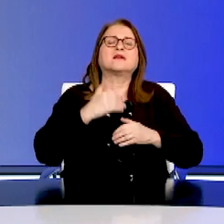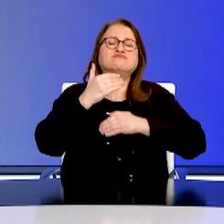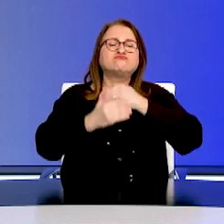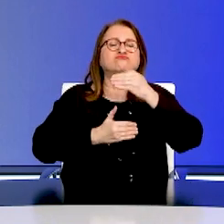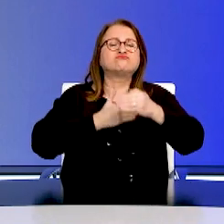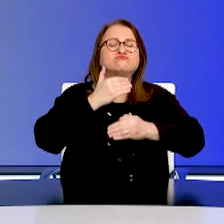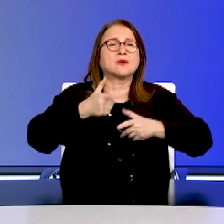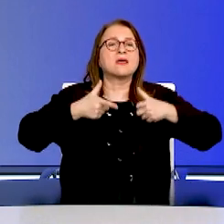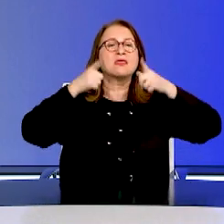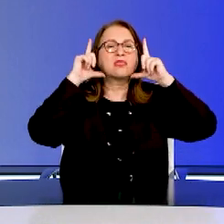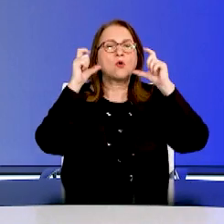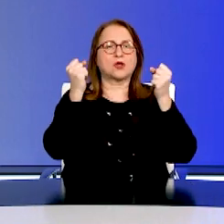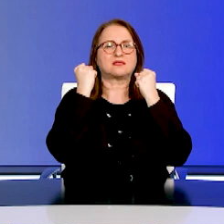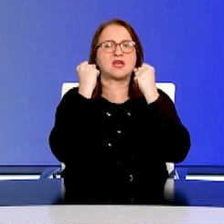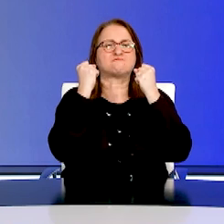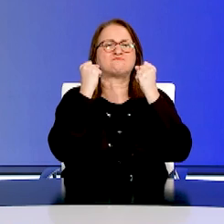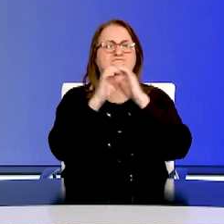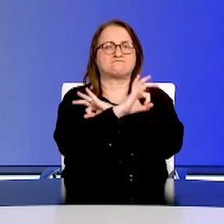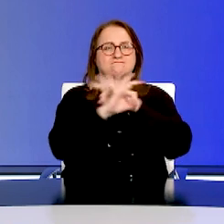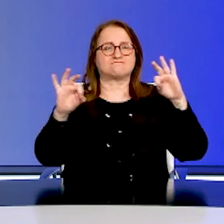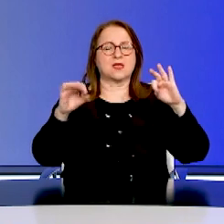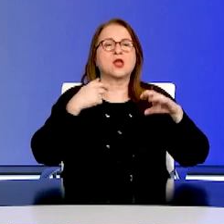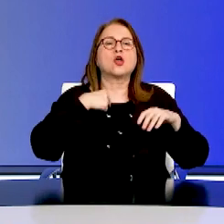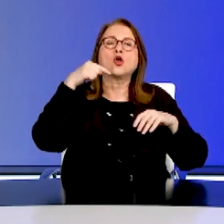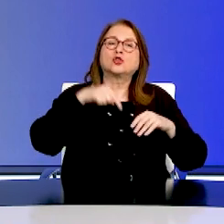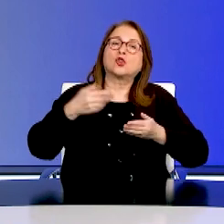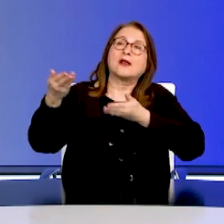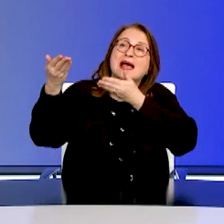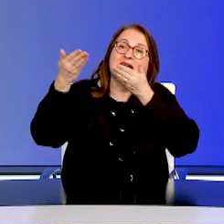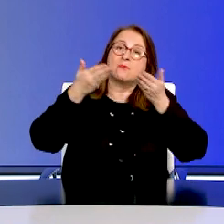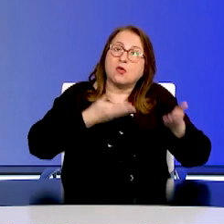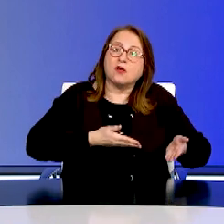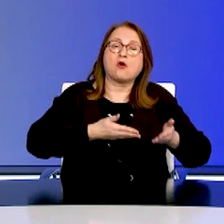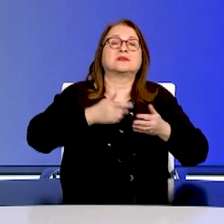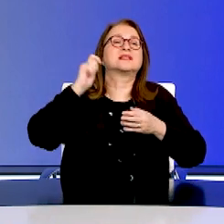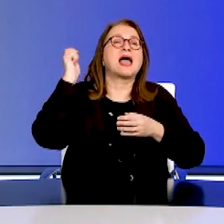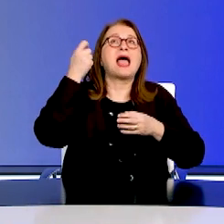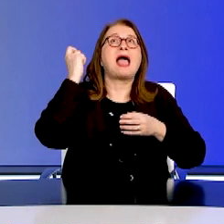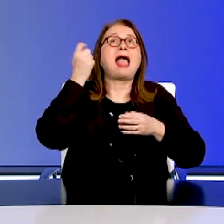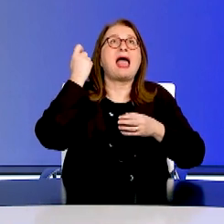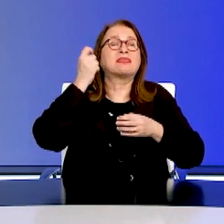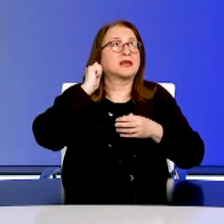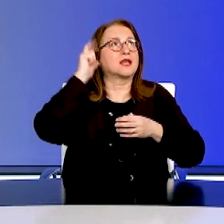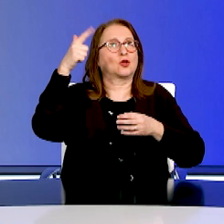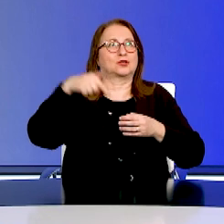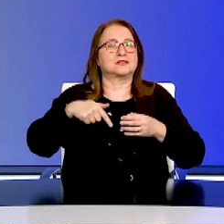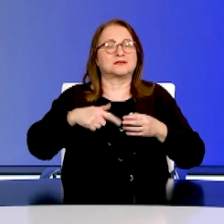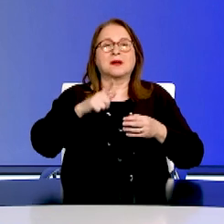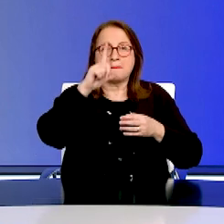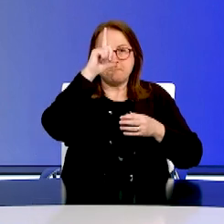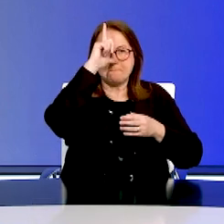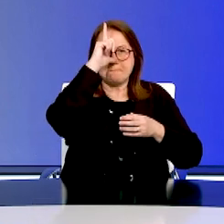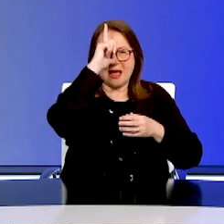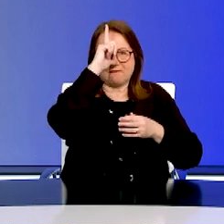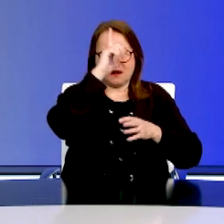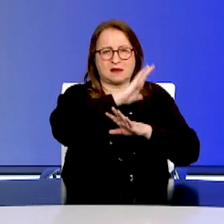ποτέ. Υποδεχόμαστε την εθνική επέτειο με την περίσκεψη που φέρνει η περηφάνεια. Γιατί οι ήρωες του